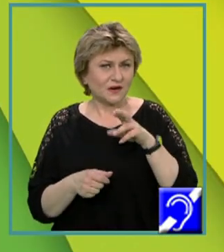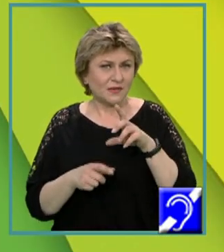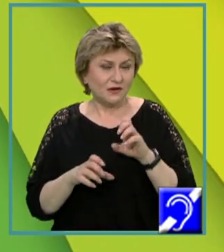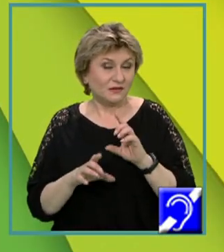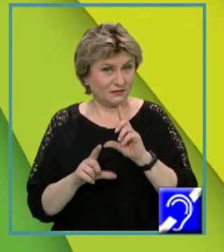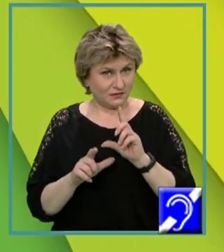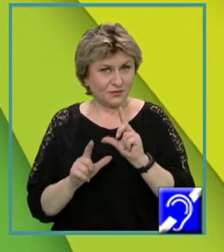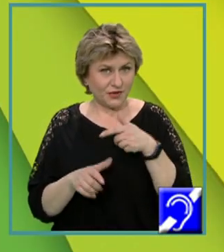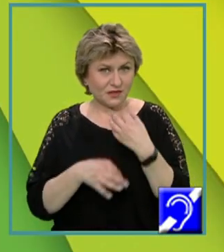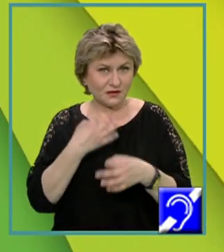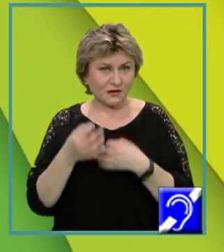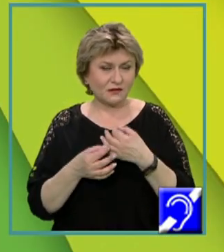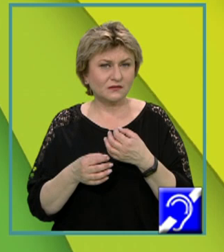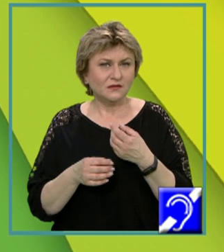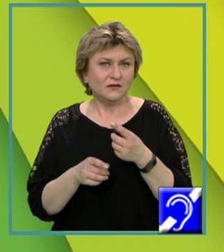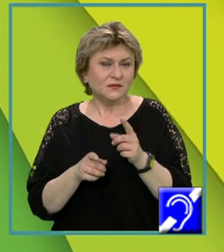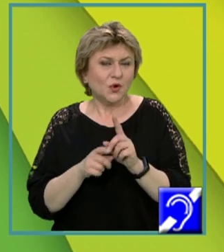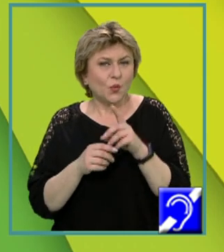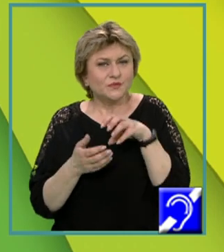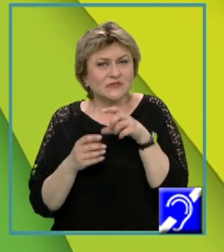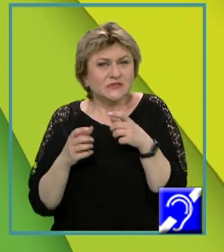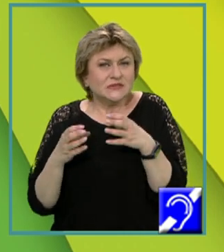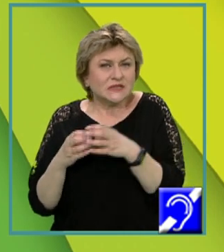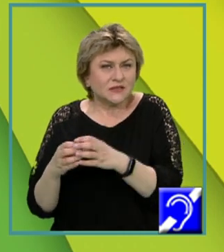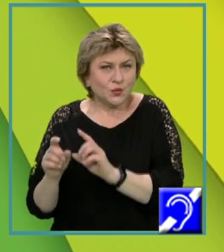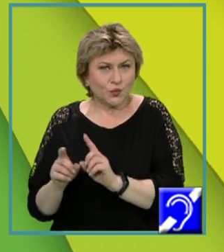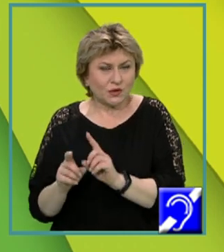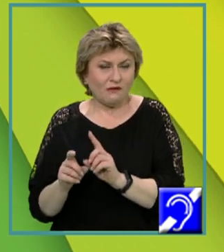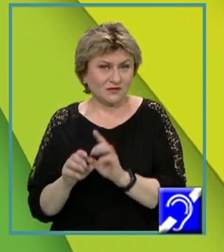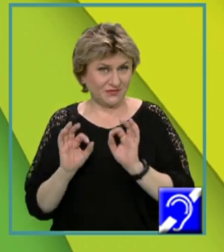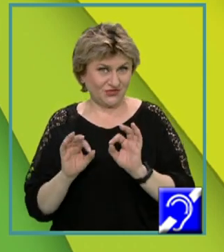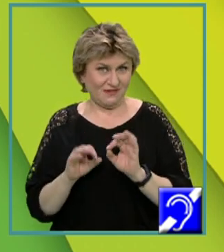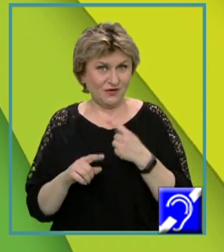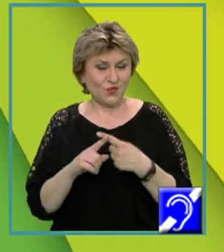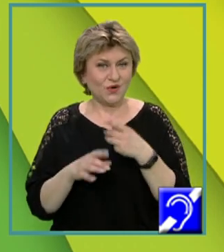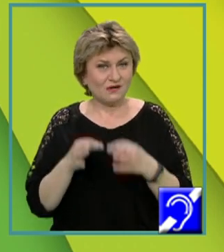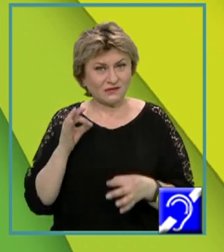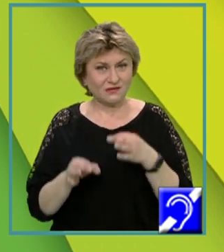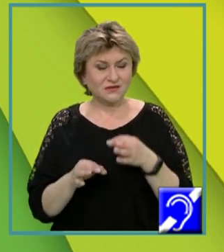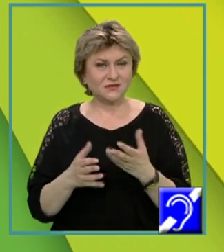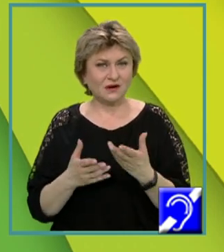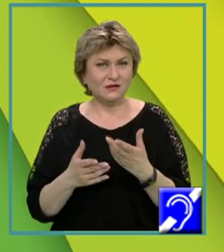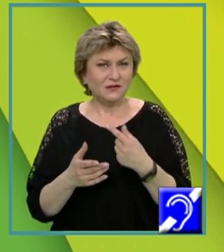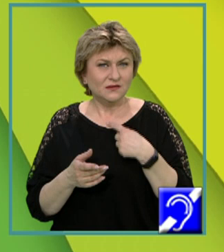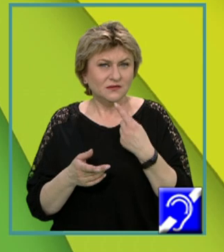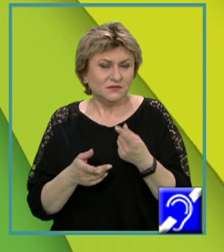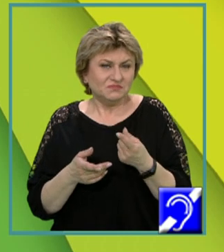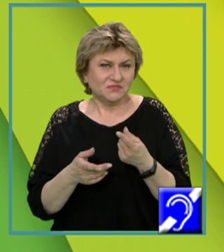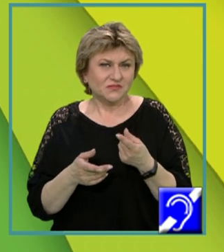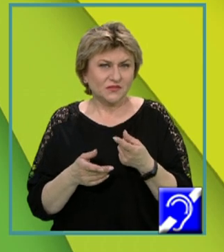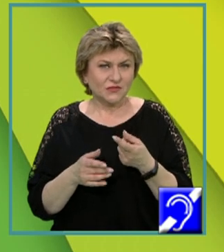declarate într-o secțiune specială, situată înaintea blocului de instrucțiuni, fiind precedate de cuvântul rezervat var.